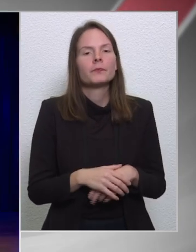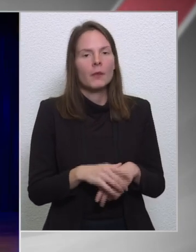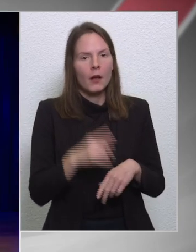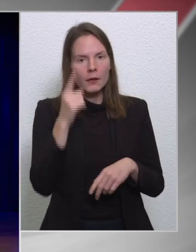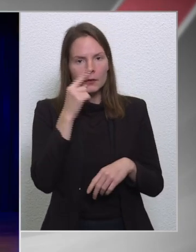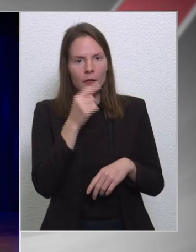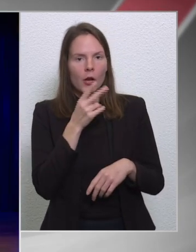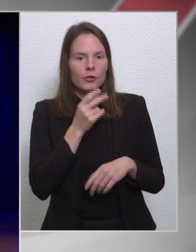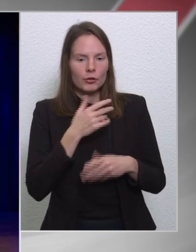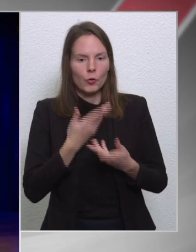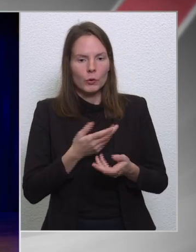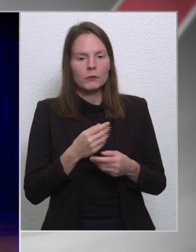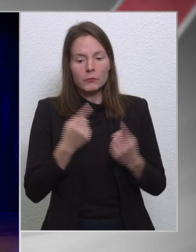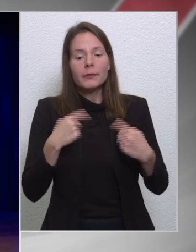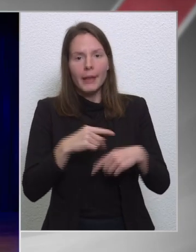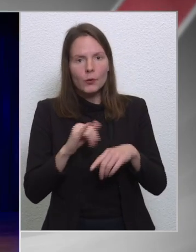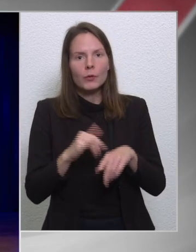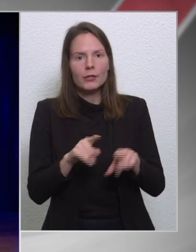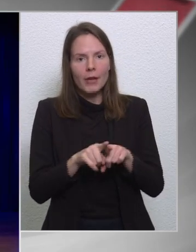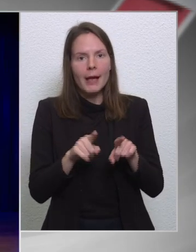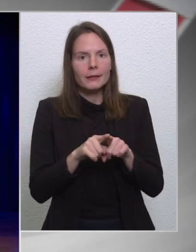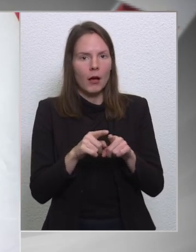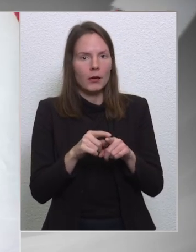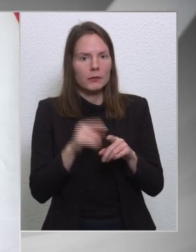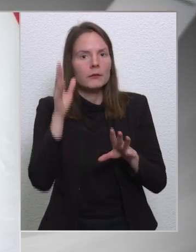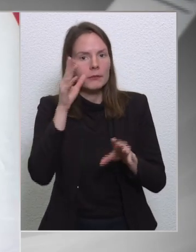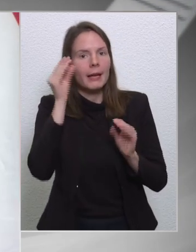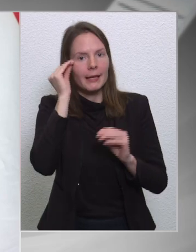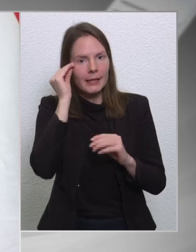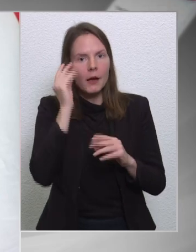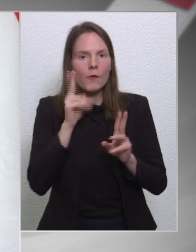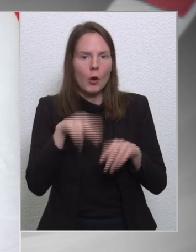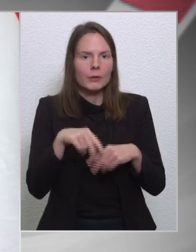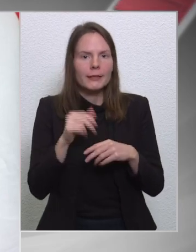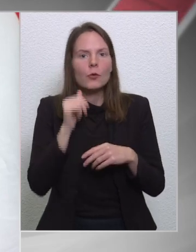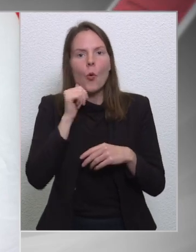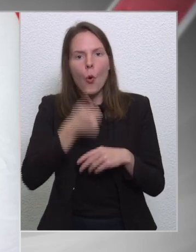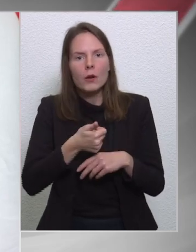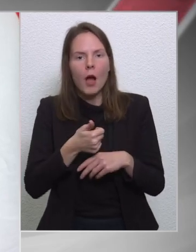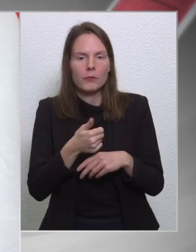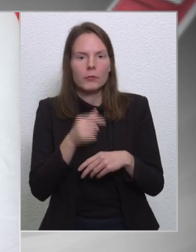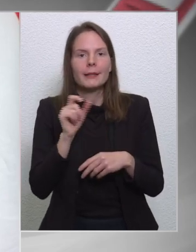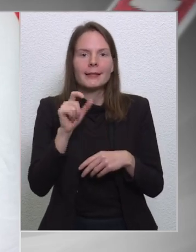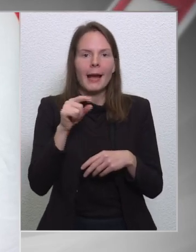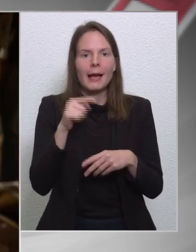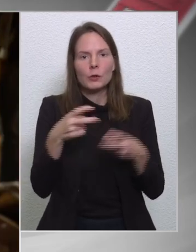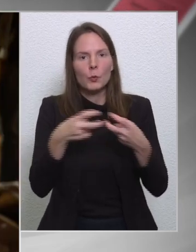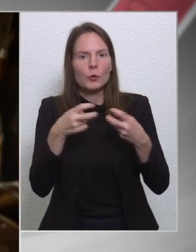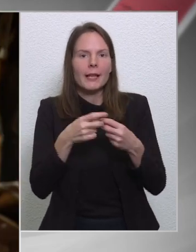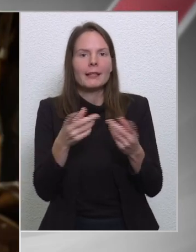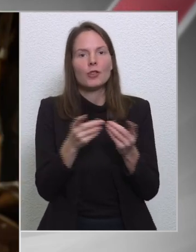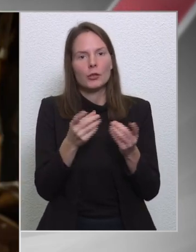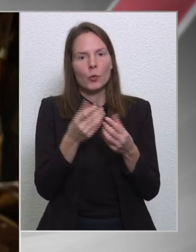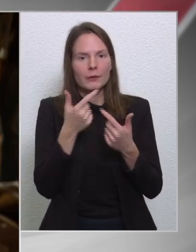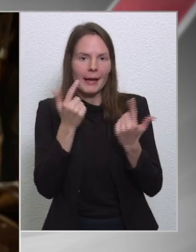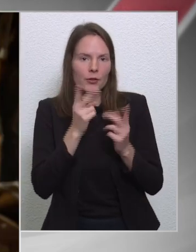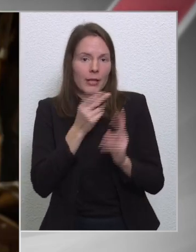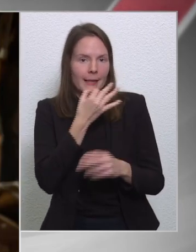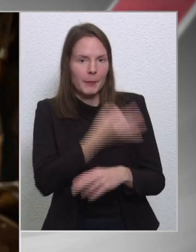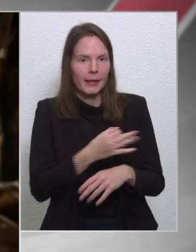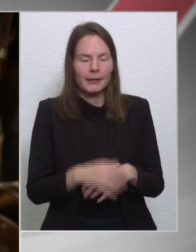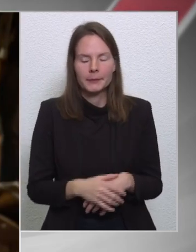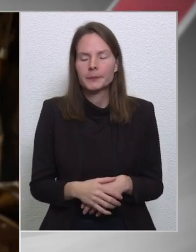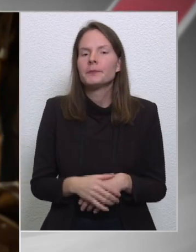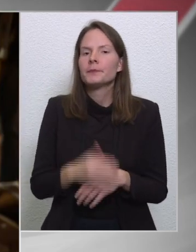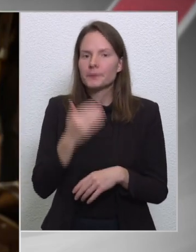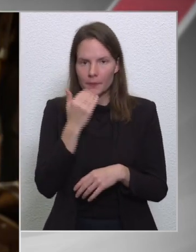értelmezésünk, de balasztán ezt a holnap déli sajtótájékoztatón Brüsszelben meg tudja kérdezni a bizottságtól. Felírtam, köszönöm. Mikor lesz